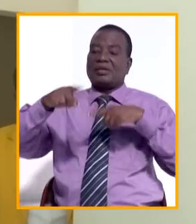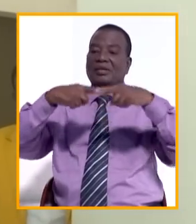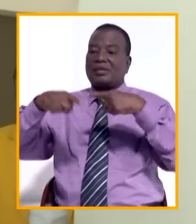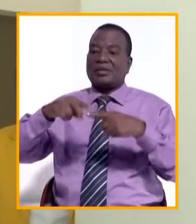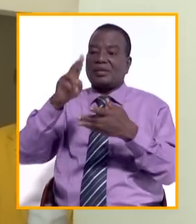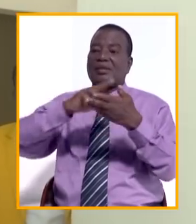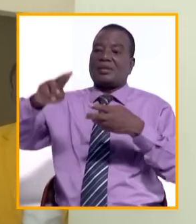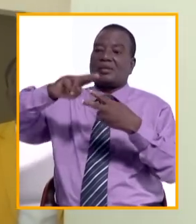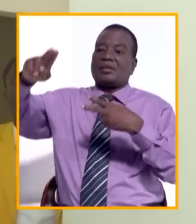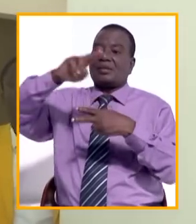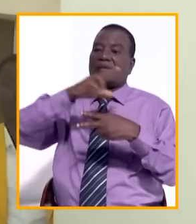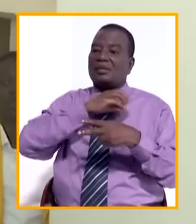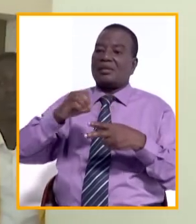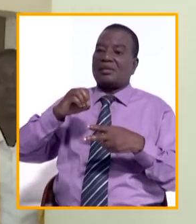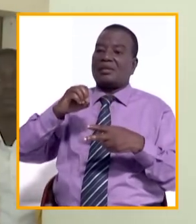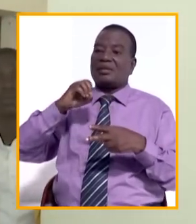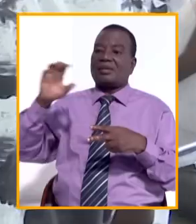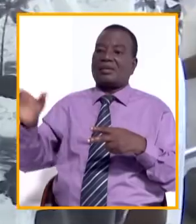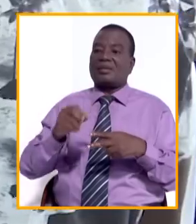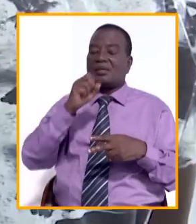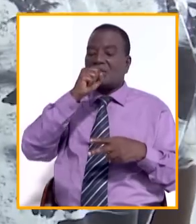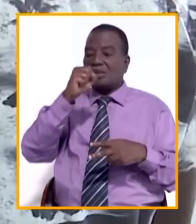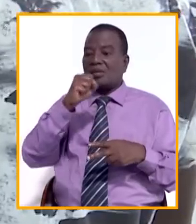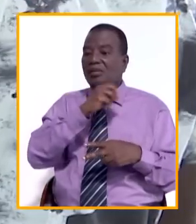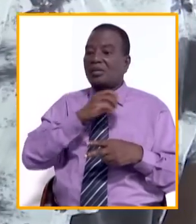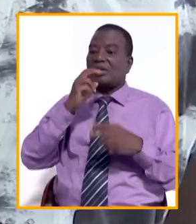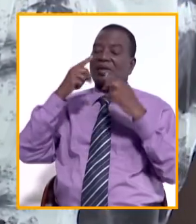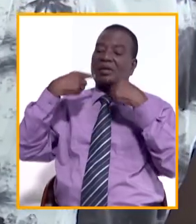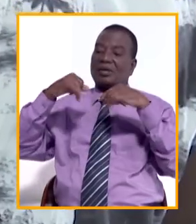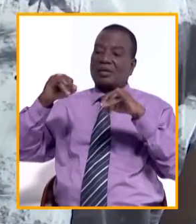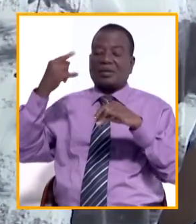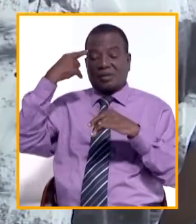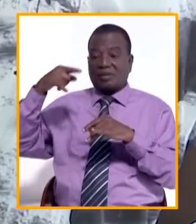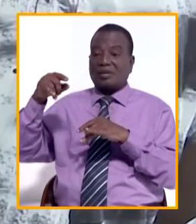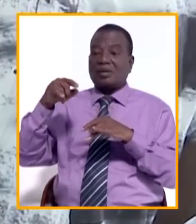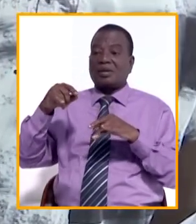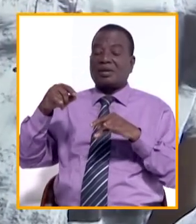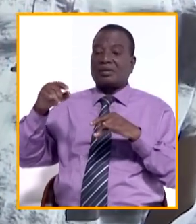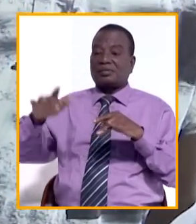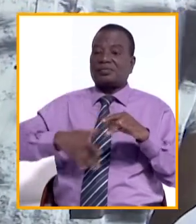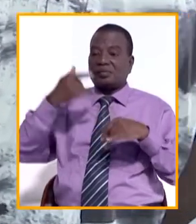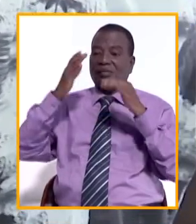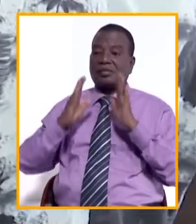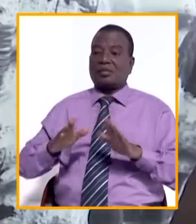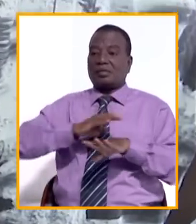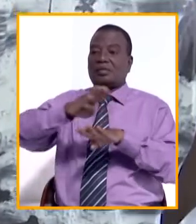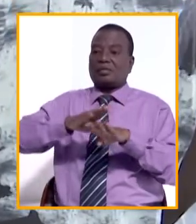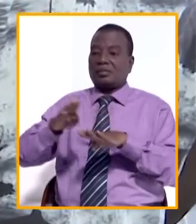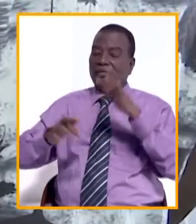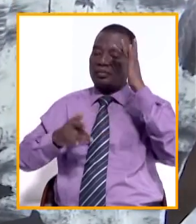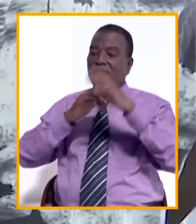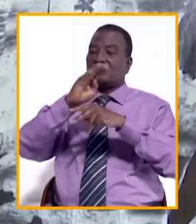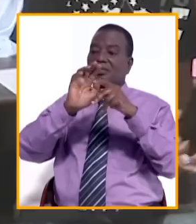Félix-Fouette-Boigny. Il troque cette fois-ci son microphone et la danse pour la tenue d'agent sensibilisateur de la couverture maladie